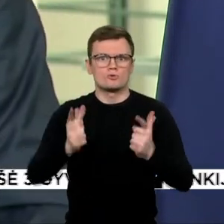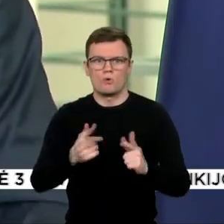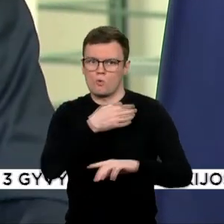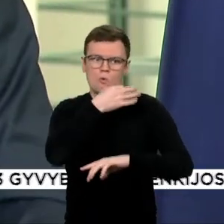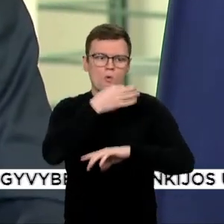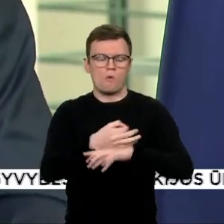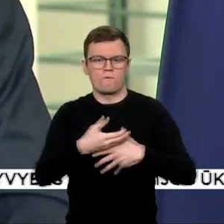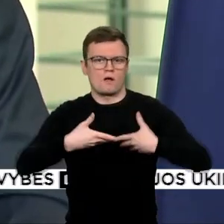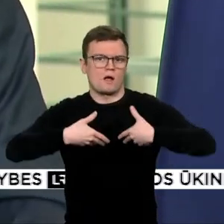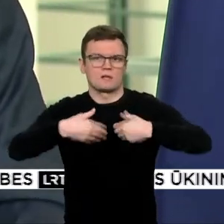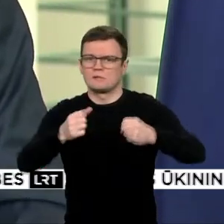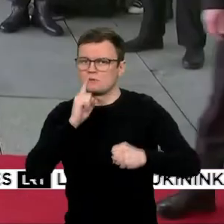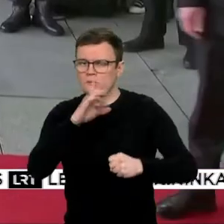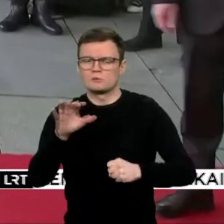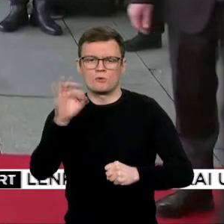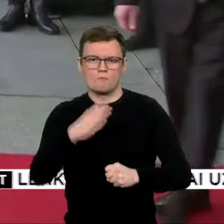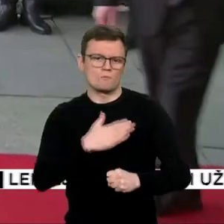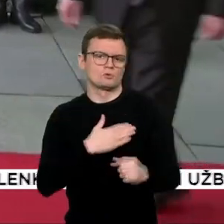už mūsų saugumą.